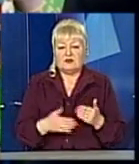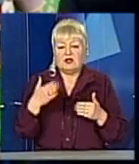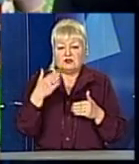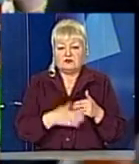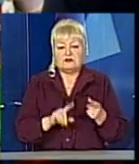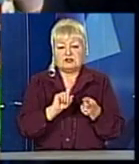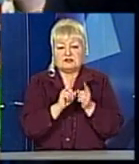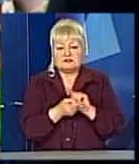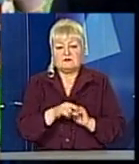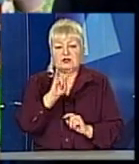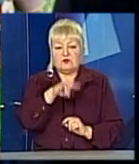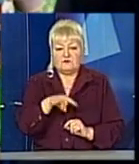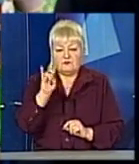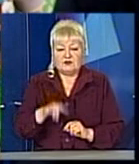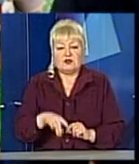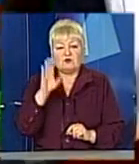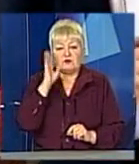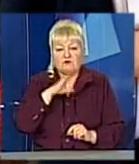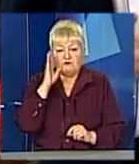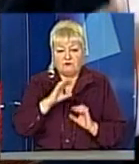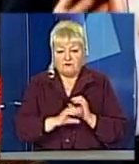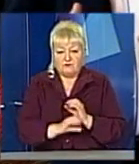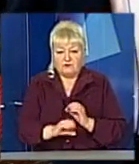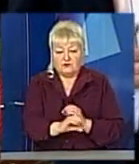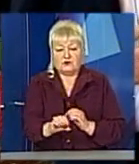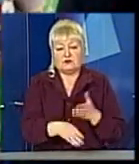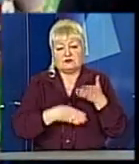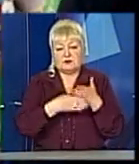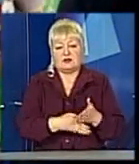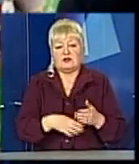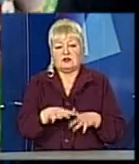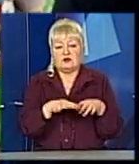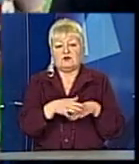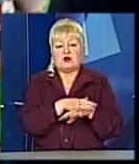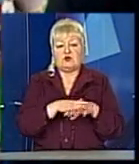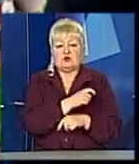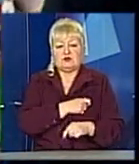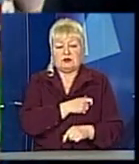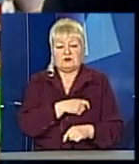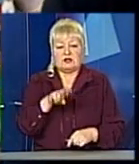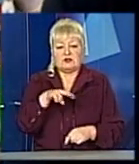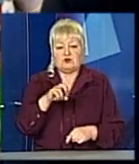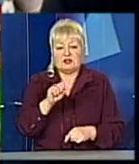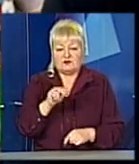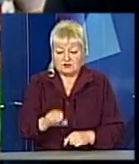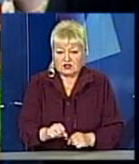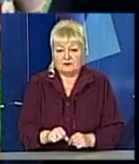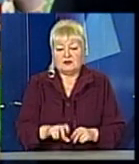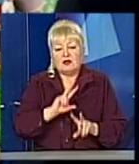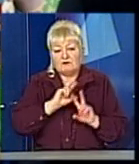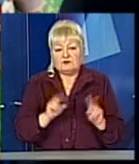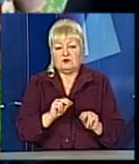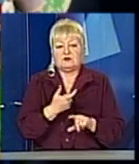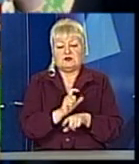заміну вікон, систему водопостачання. За сприянням народного депутата України Ярослава Дубневича також вдалося дуже